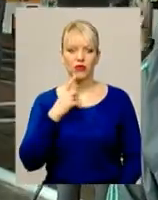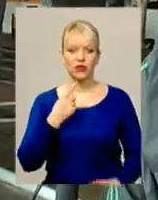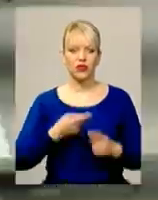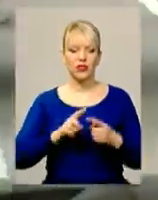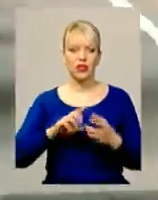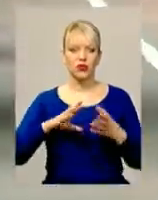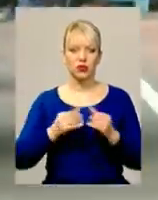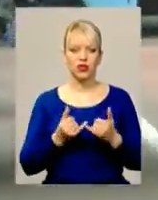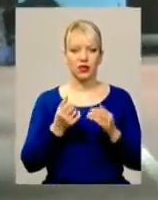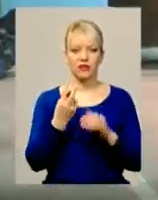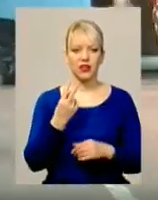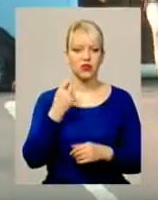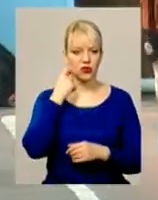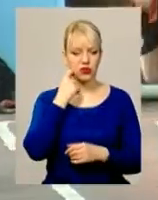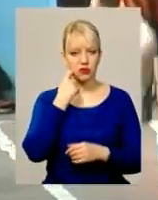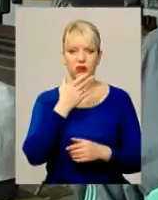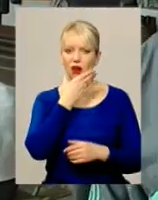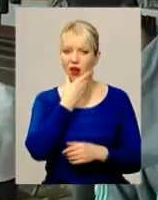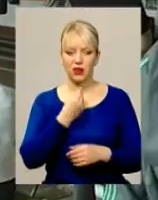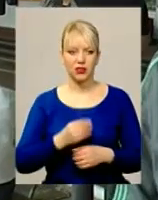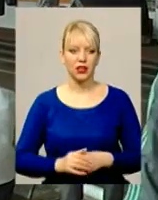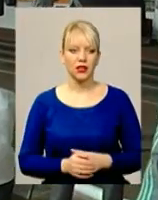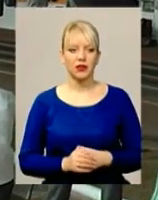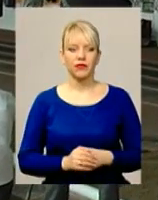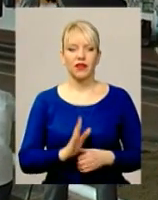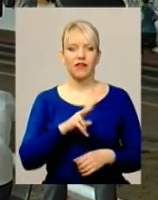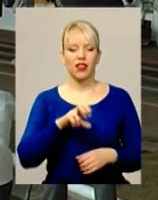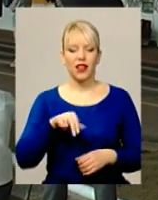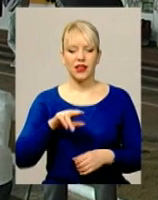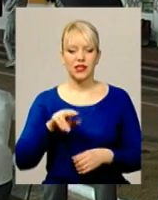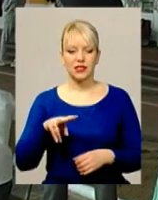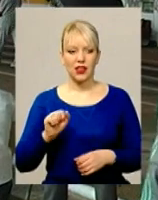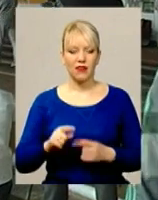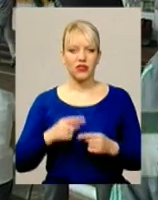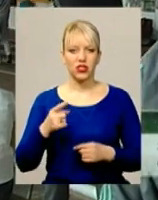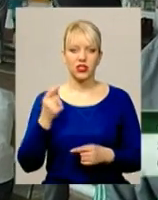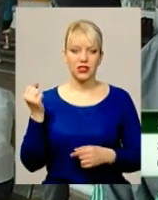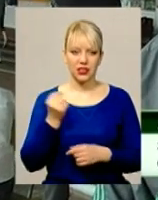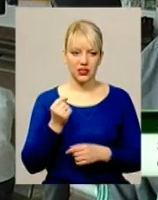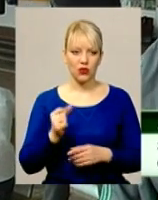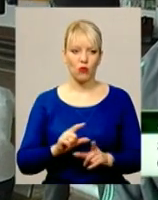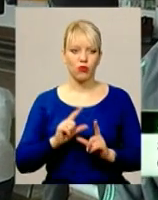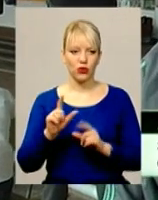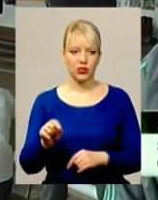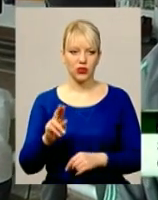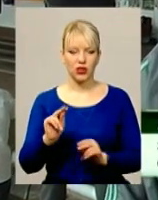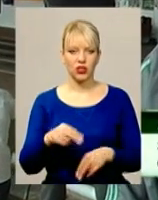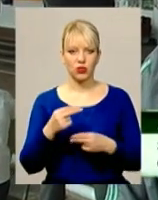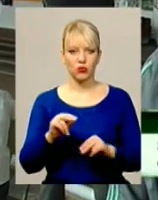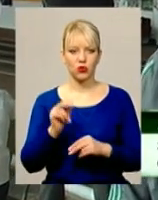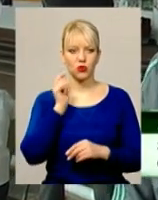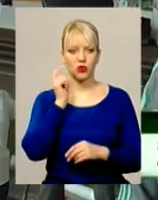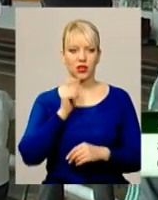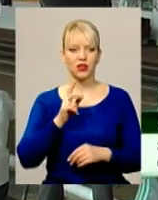результат для 12-річного підлітка гарним. Владислав через неділю поїде на чемпіонат